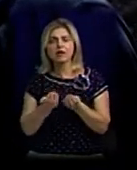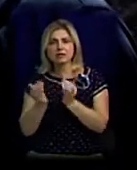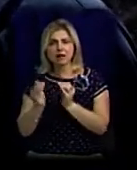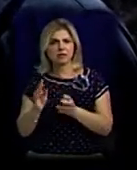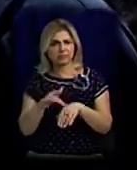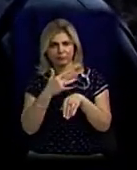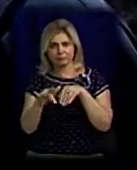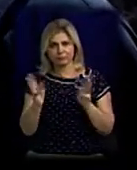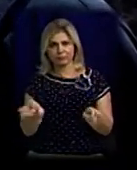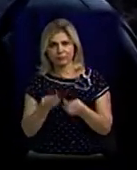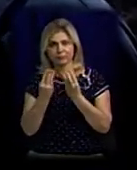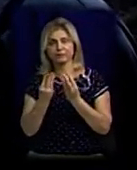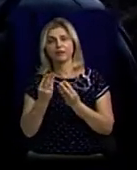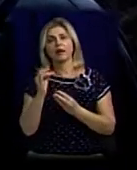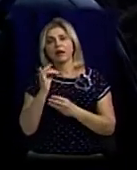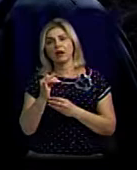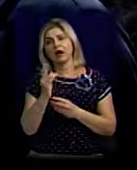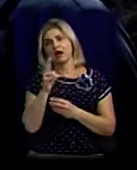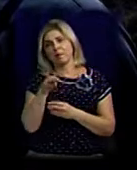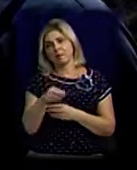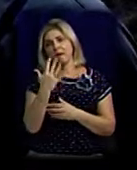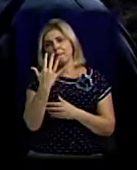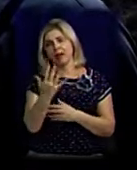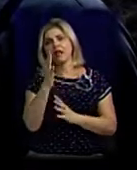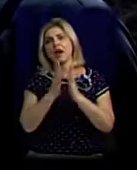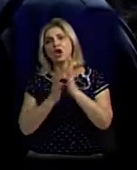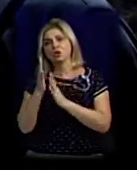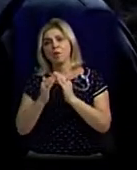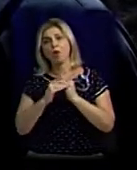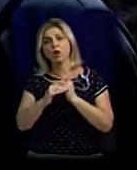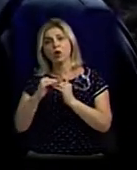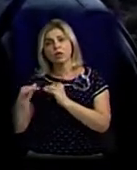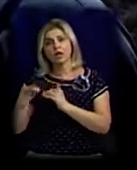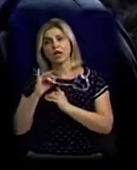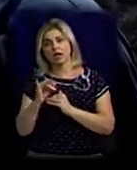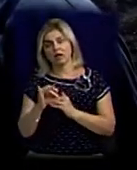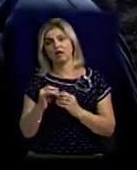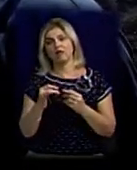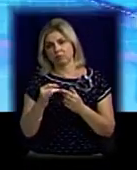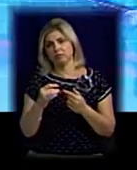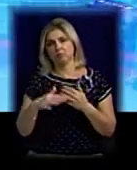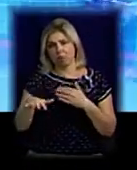кілометров 5 лісосмуги, лісополоси і згорів лісочок.